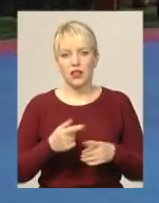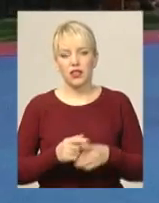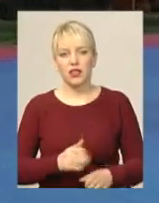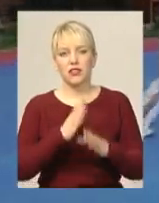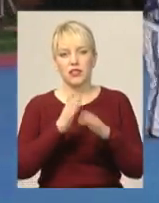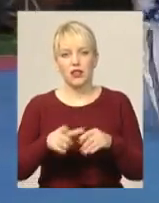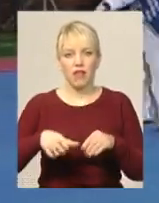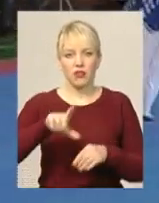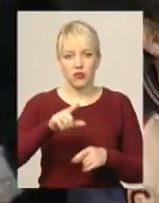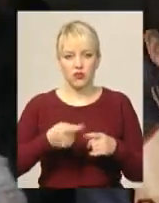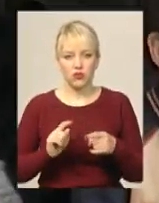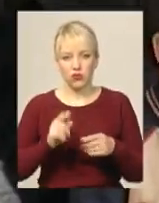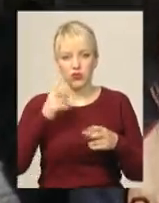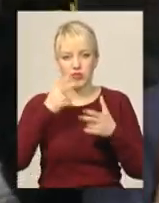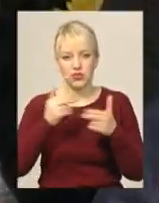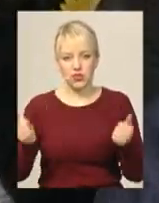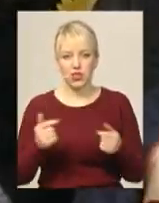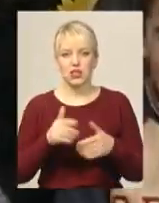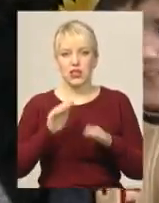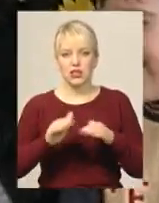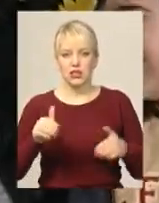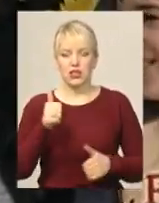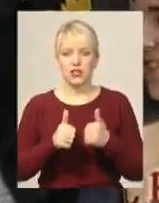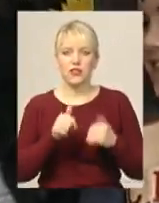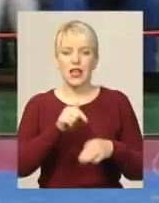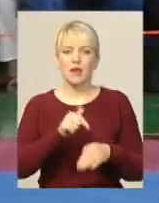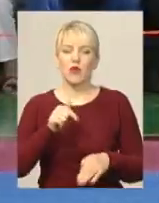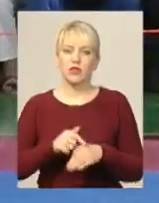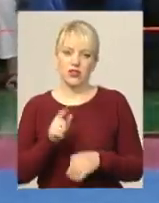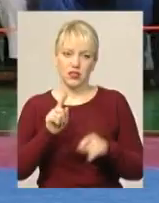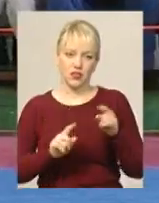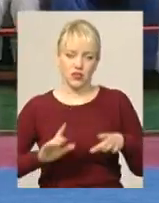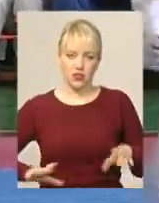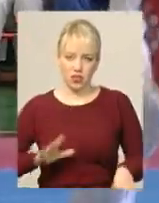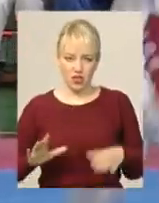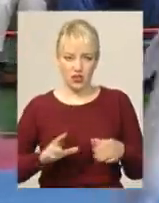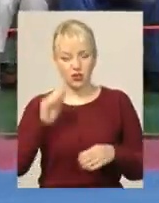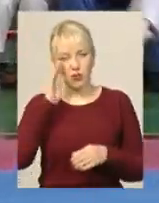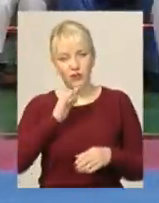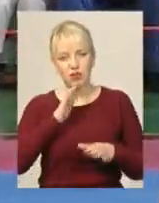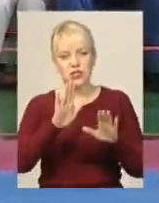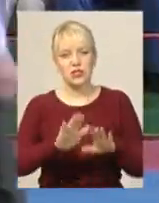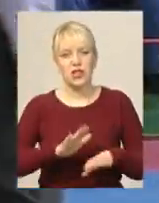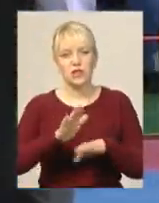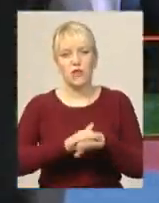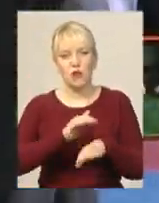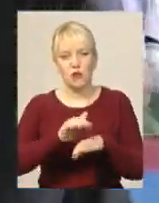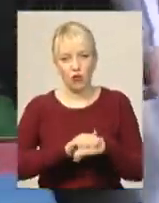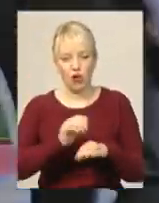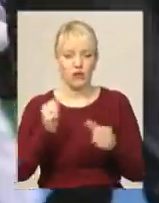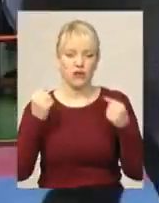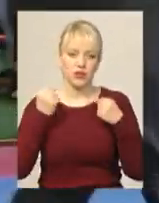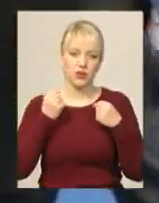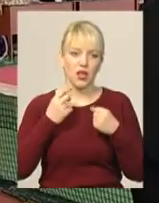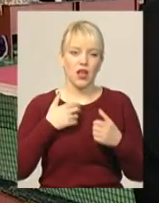Диу СШ-3 Володим Ронсович зізнається Дитячі змагання емоційні і інколи тренеру доводиться по-батьківськи заспокоювати спортсменів та налаштовувати